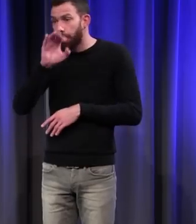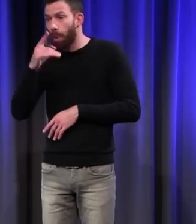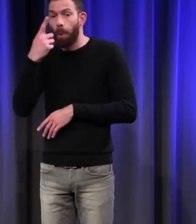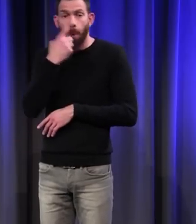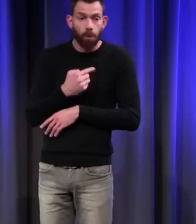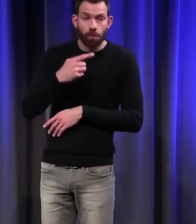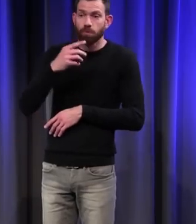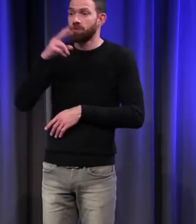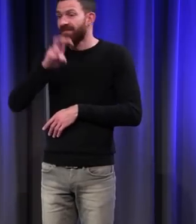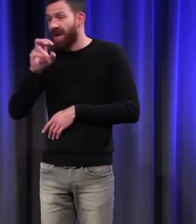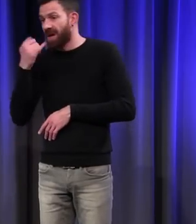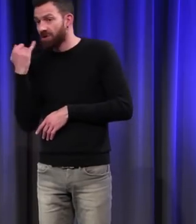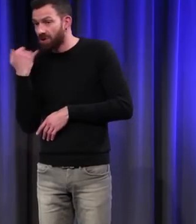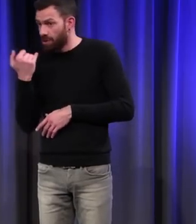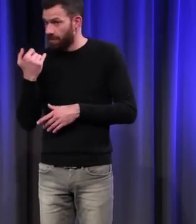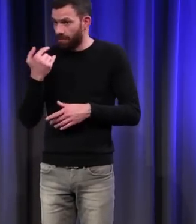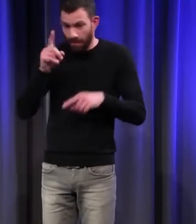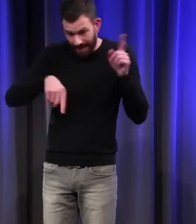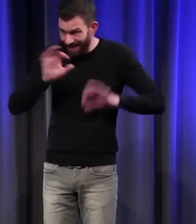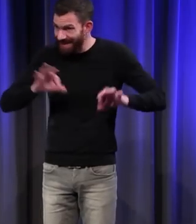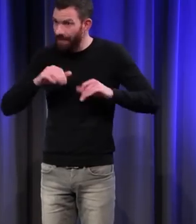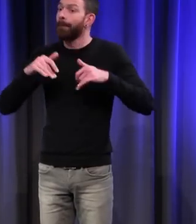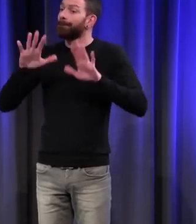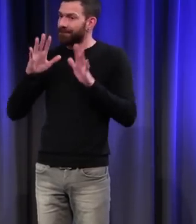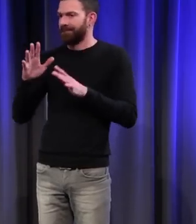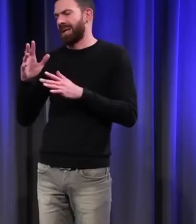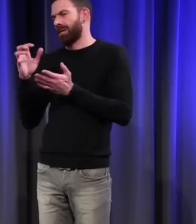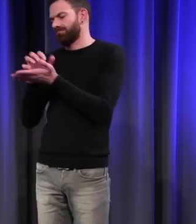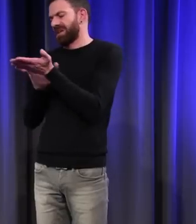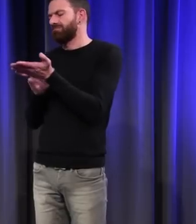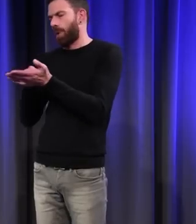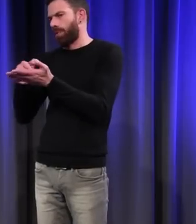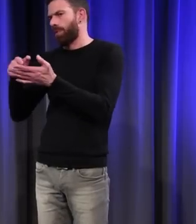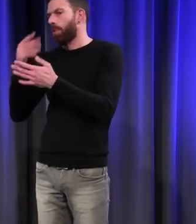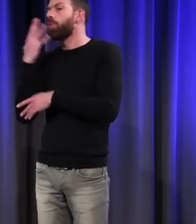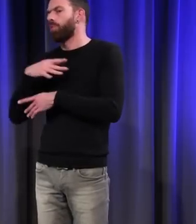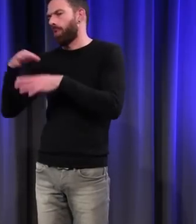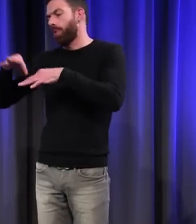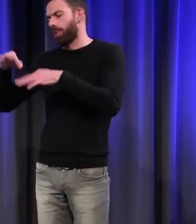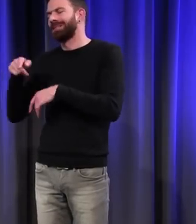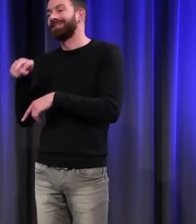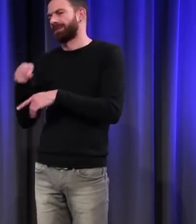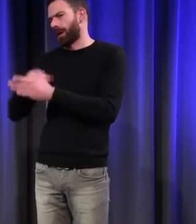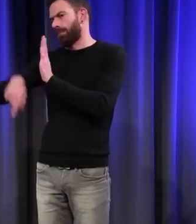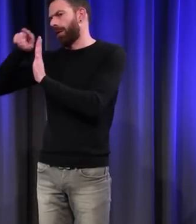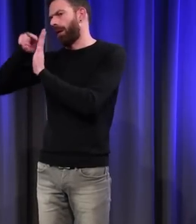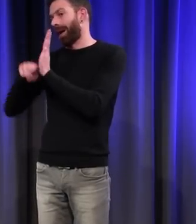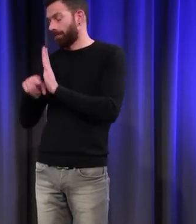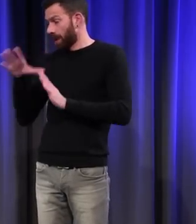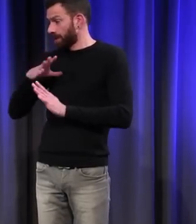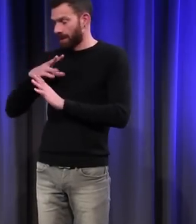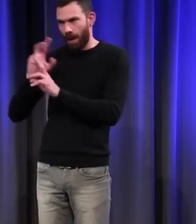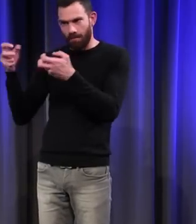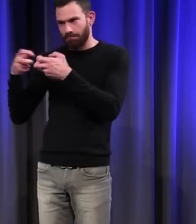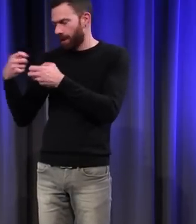jaune. Mais ce sont les colorants qui sont réglementés. Il y a des colorants de très grand prix qui seront réservés